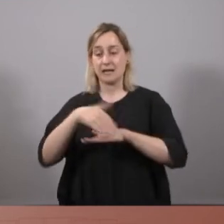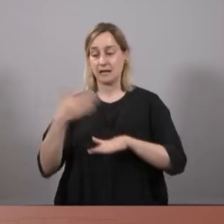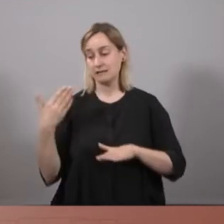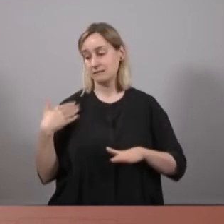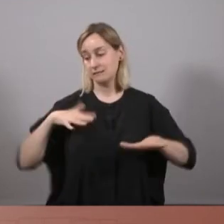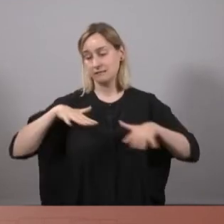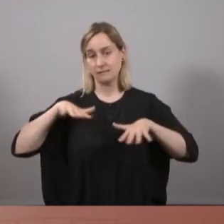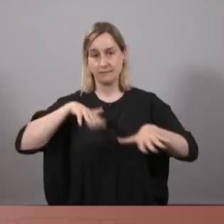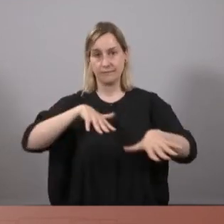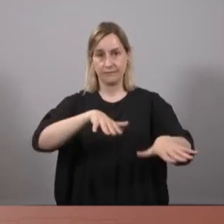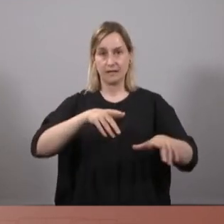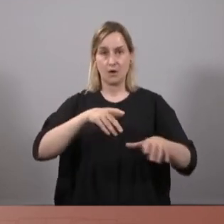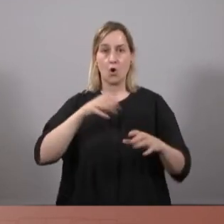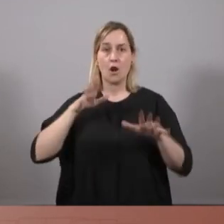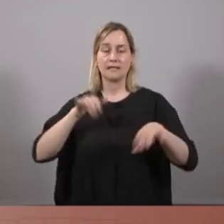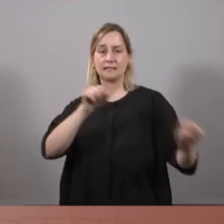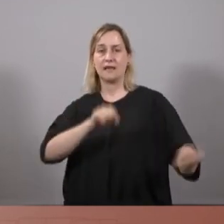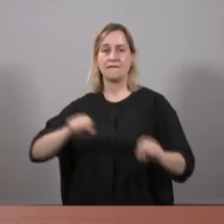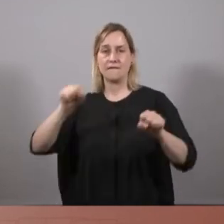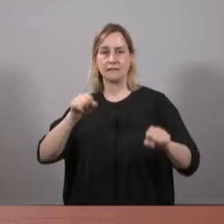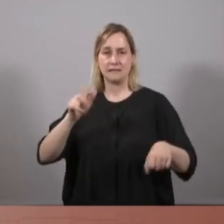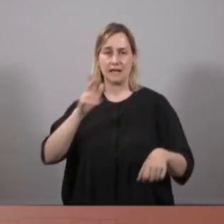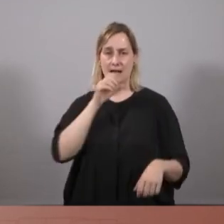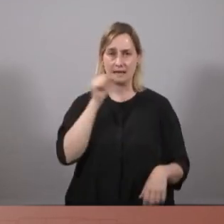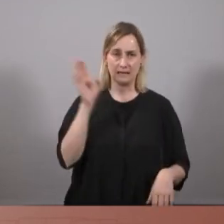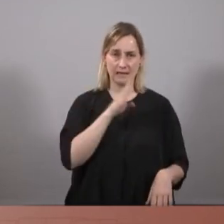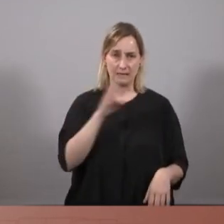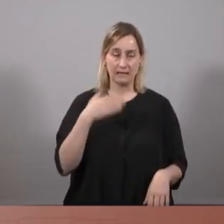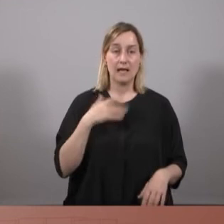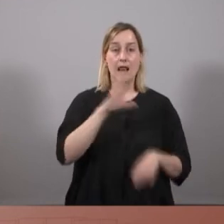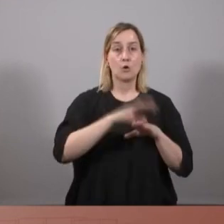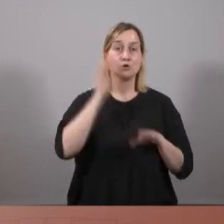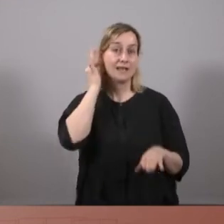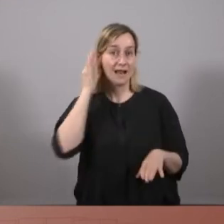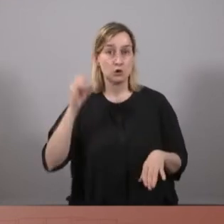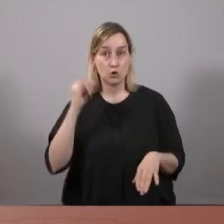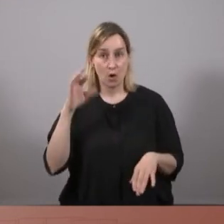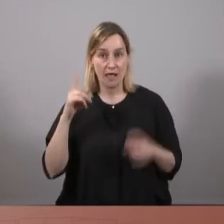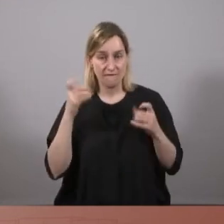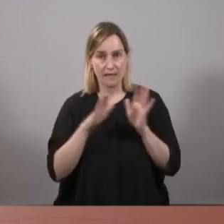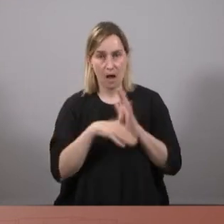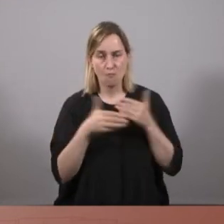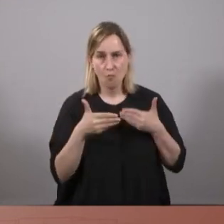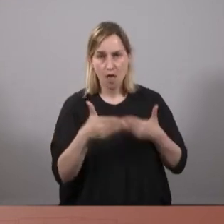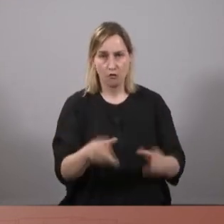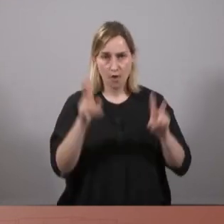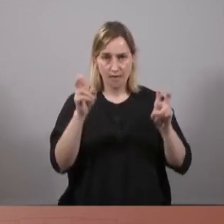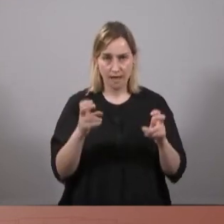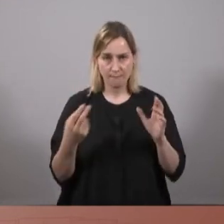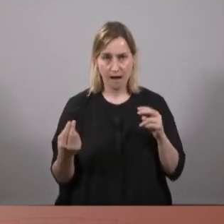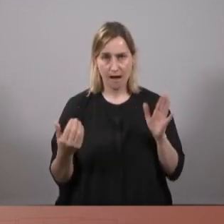en defensa de Pablo Hassel. La consellera Jordà suposo que ja han aclarit efectivament que cal una moratòria de les instal·lacions